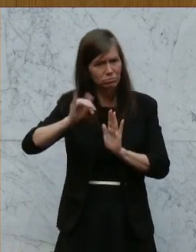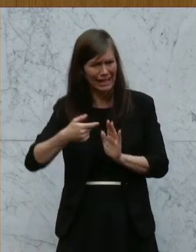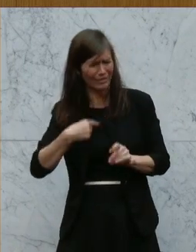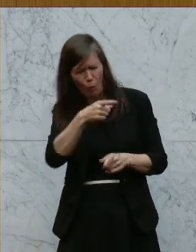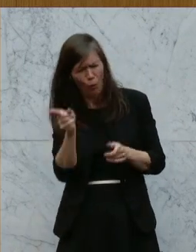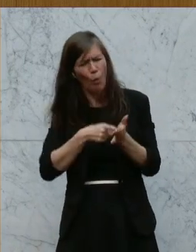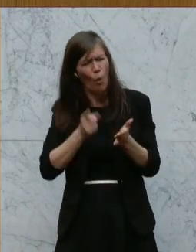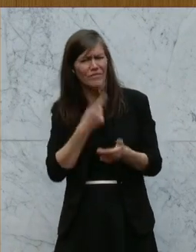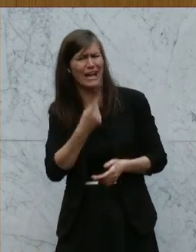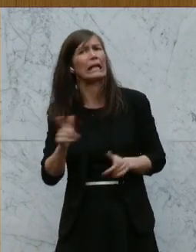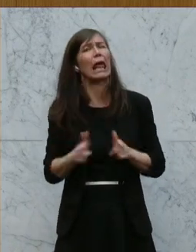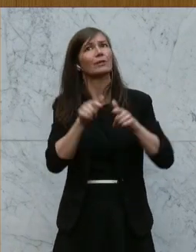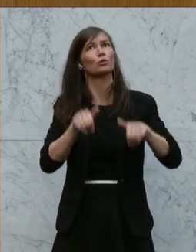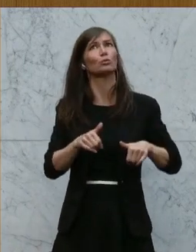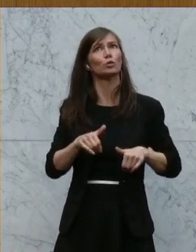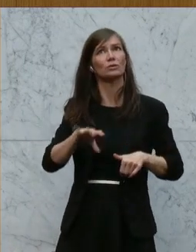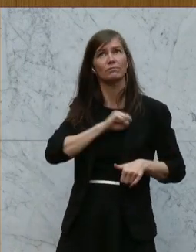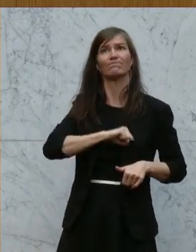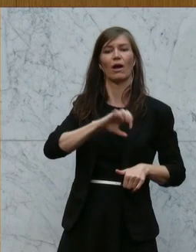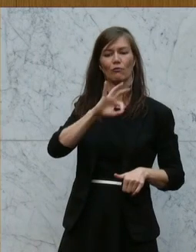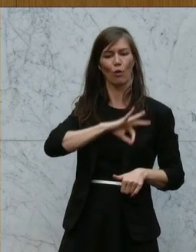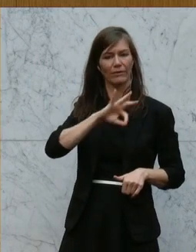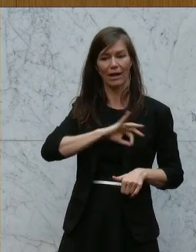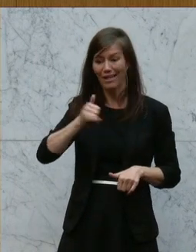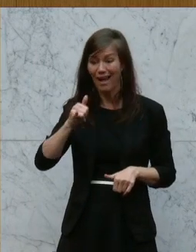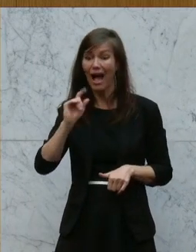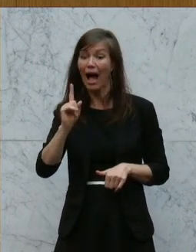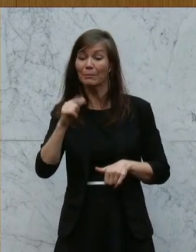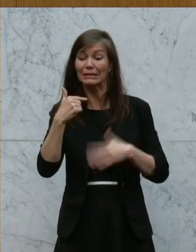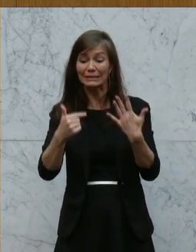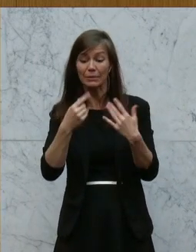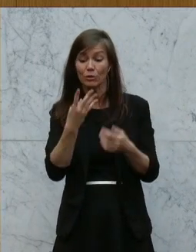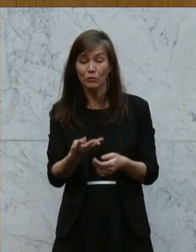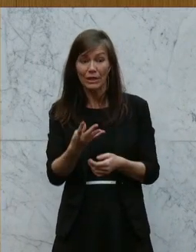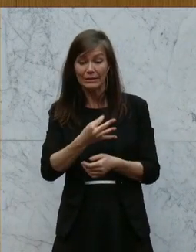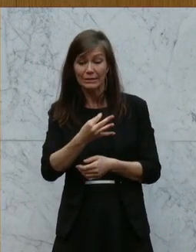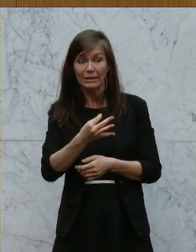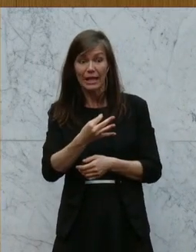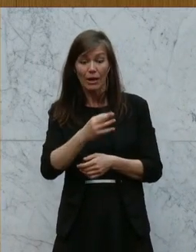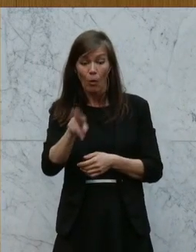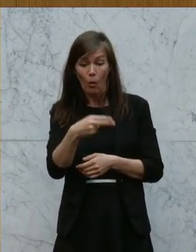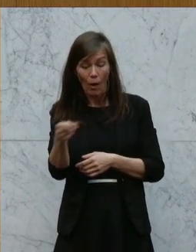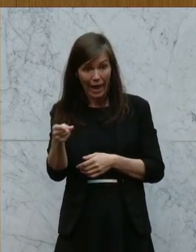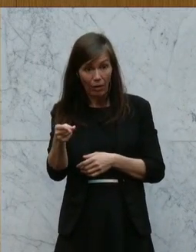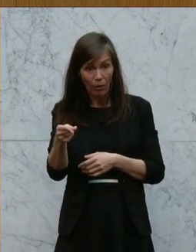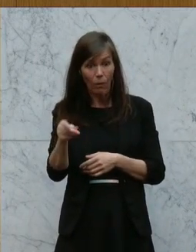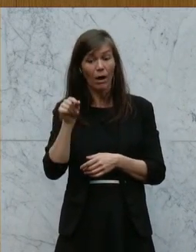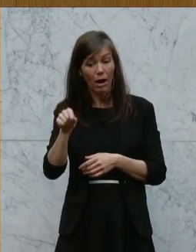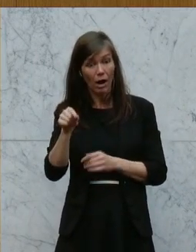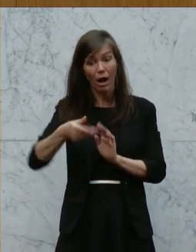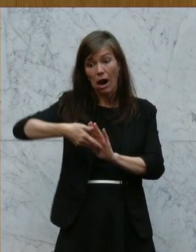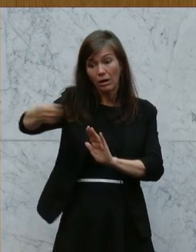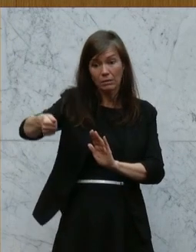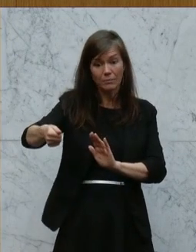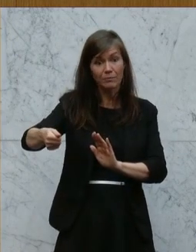Leistung muss sich lohnen. Aber es lohnt sich eben nicht, wenn 47 Euro von 100 Euro, die ich mehr verdiene, einfach abgeknipst werden.